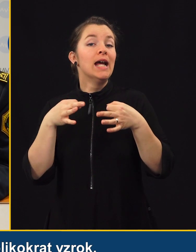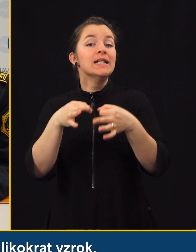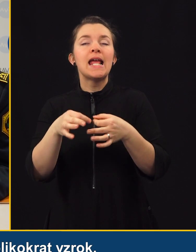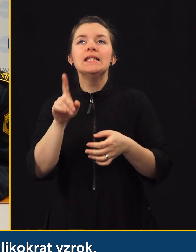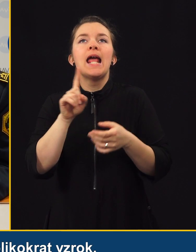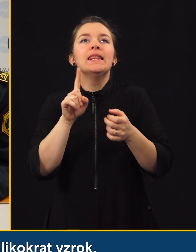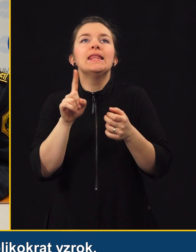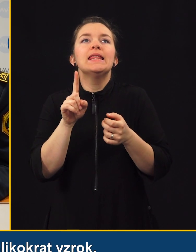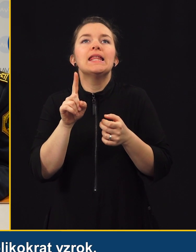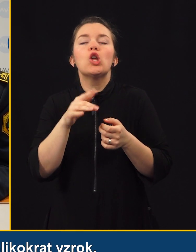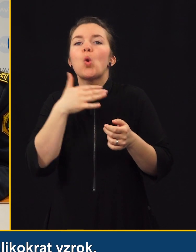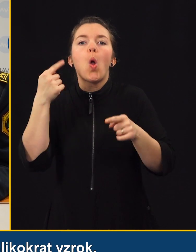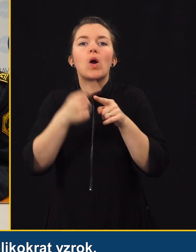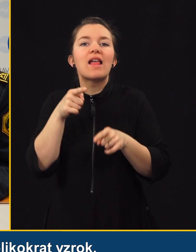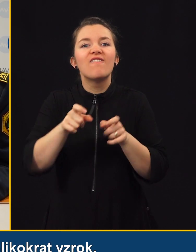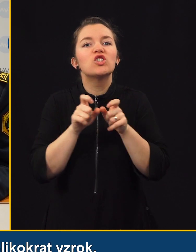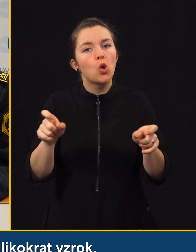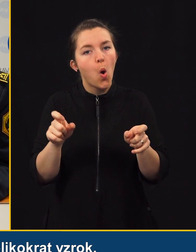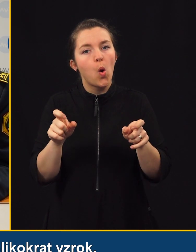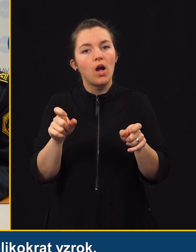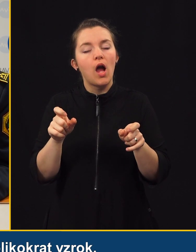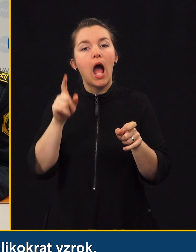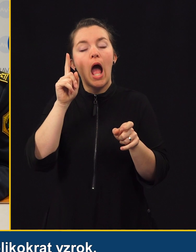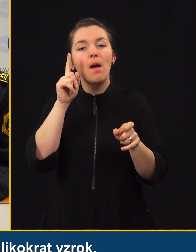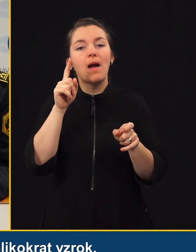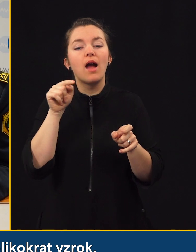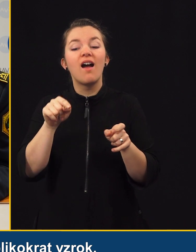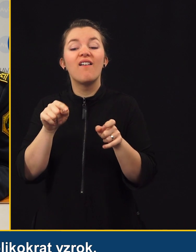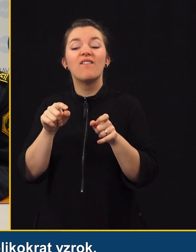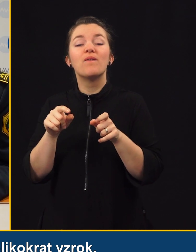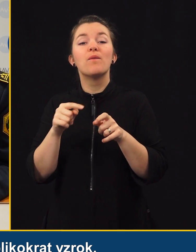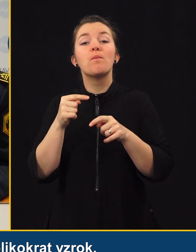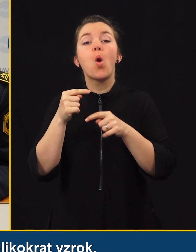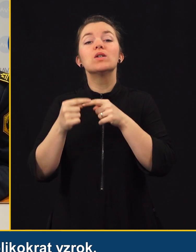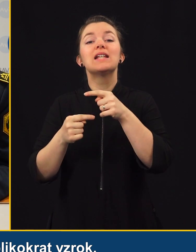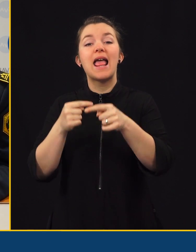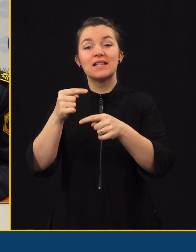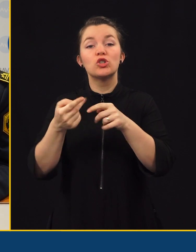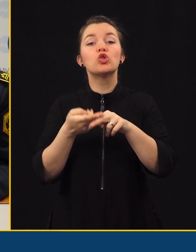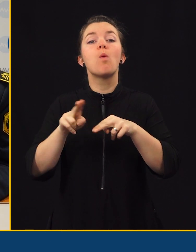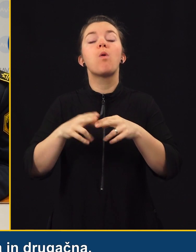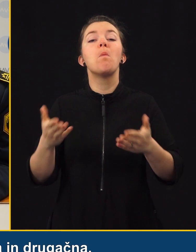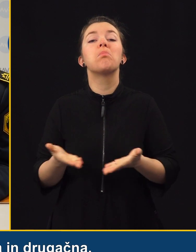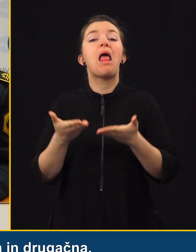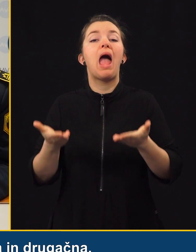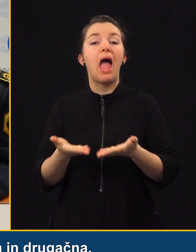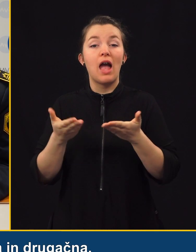sama po sebi ni toliko krat vzrok, kot pa bi lahko bile posledice bolj blage. Če se razumemo, pravi, če